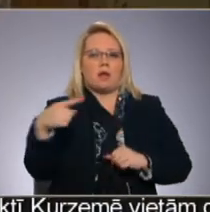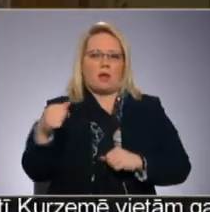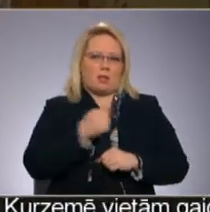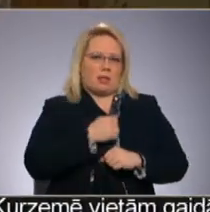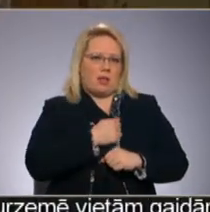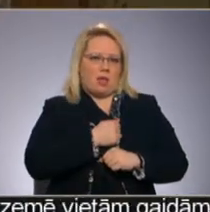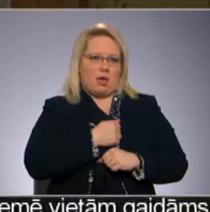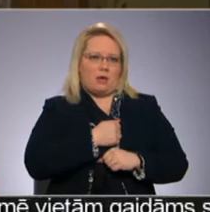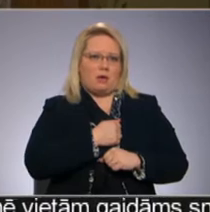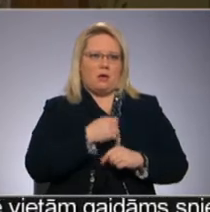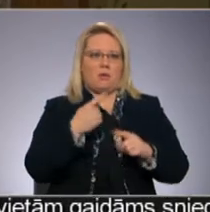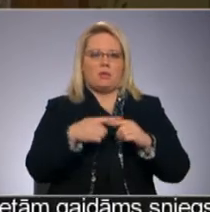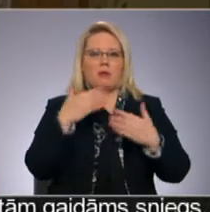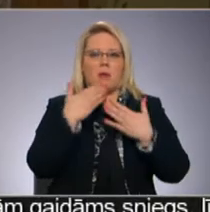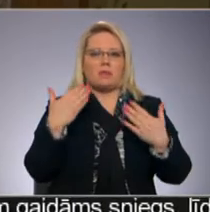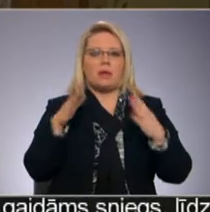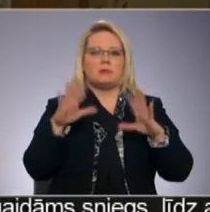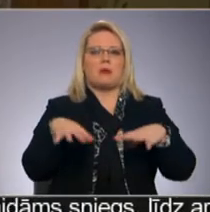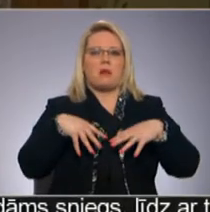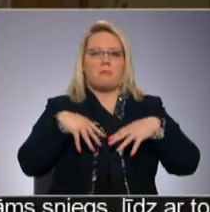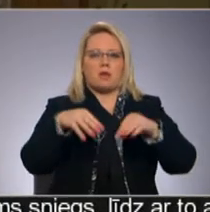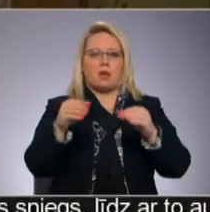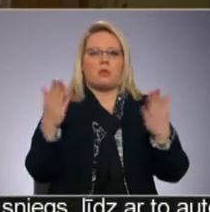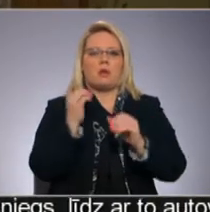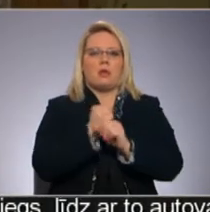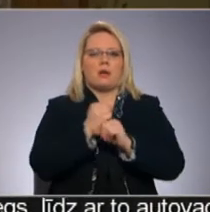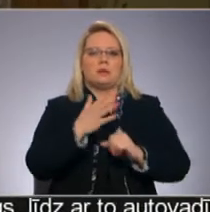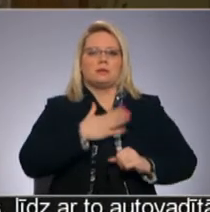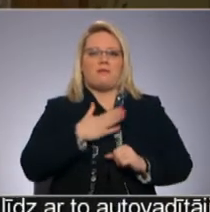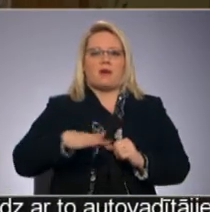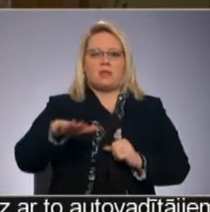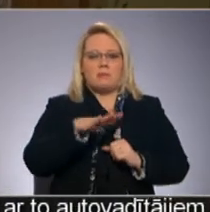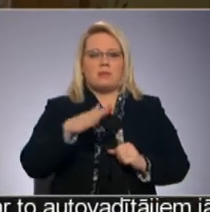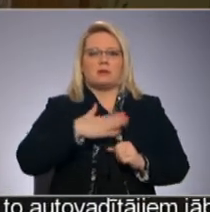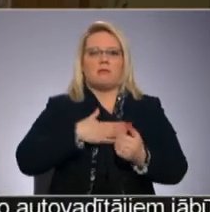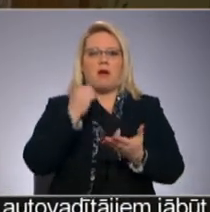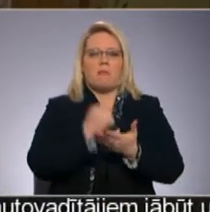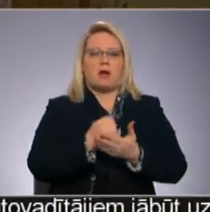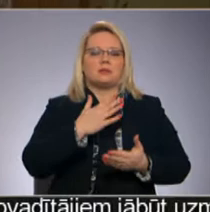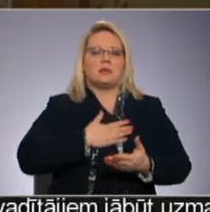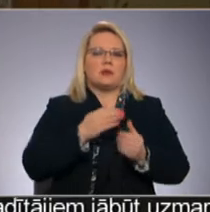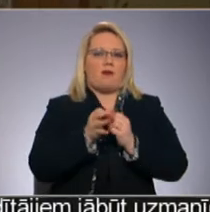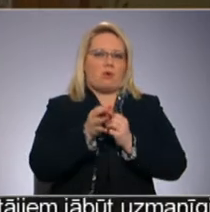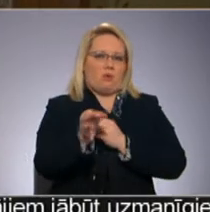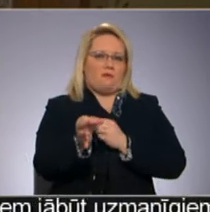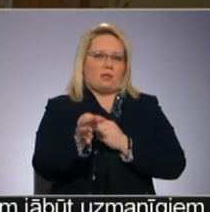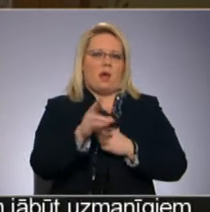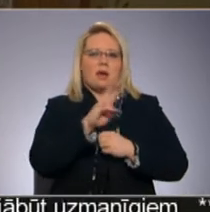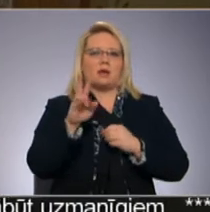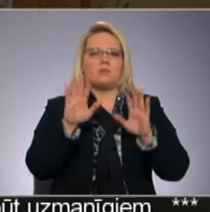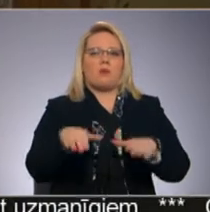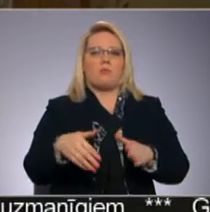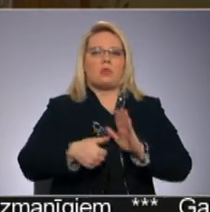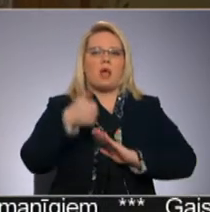Pateikt cilvēkiem paldies par padarītu, par to, ko viņi dara savā ģimenē, savā pagastā, savā novadā, kas var būt